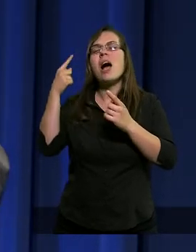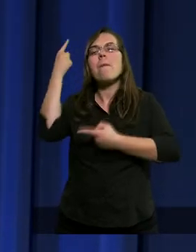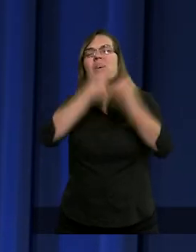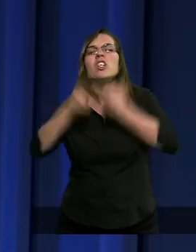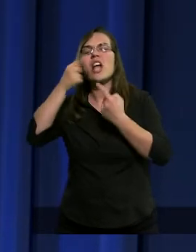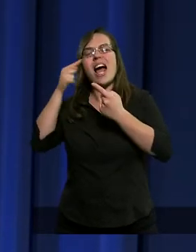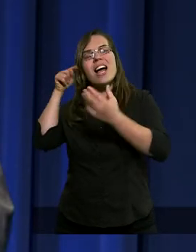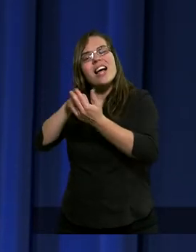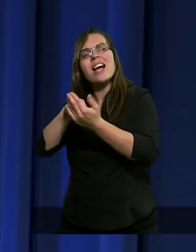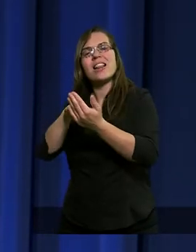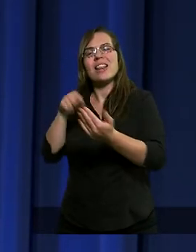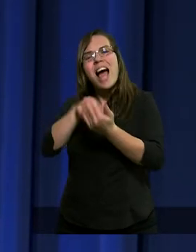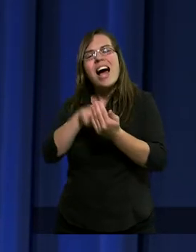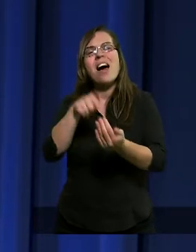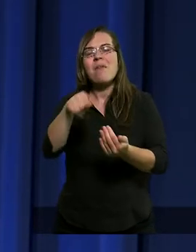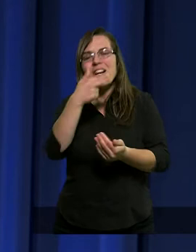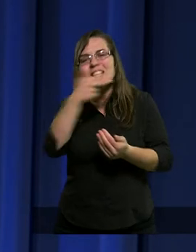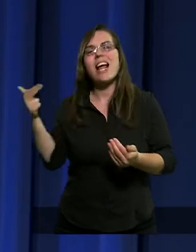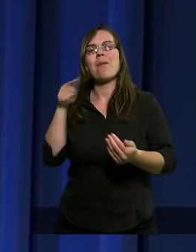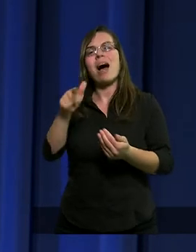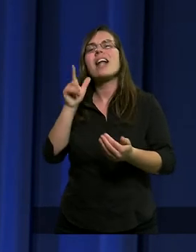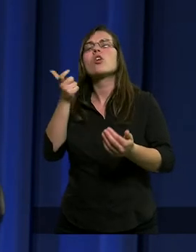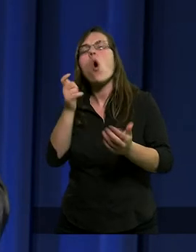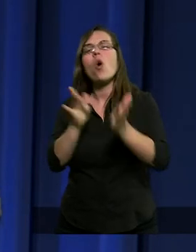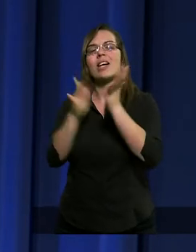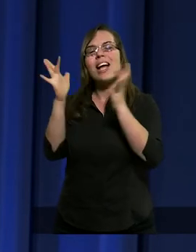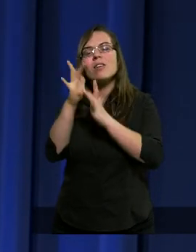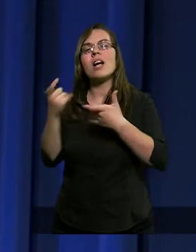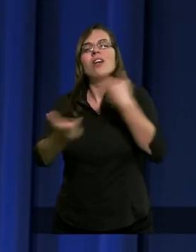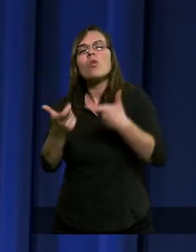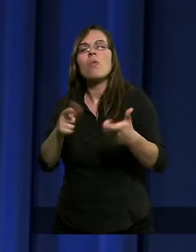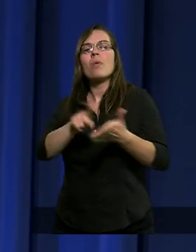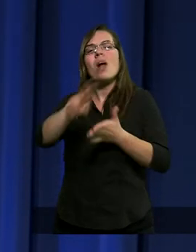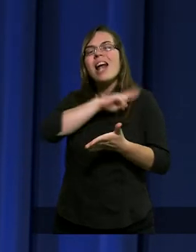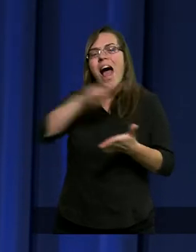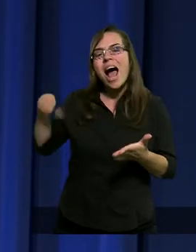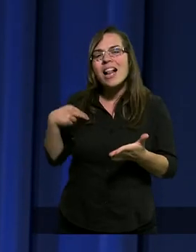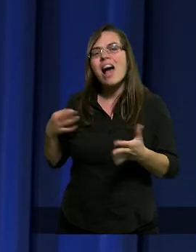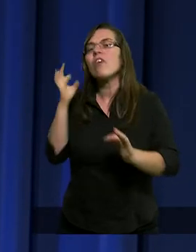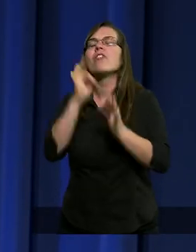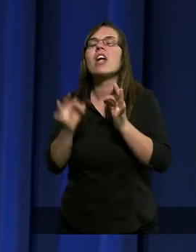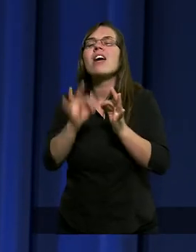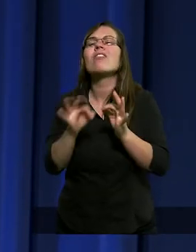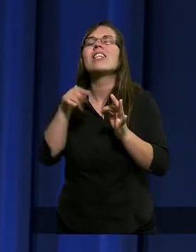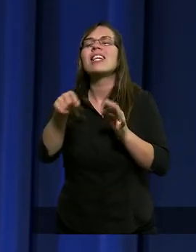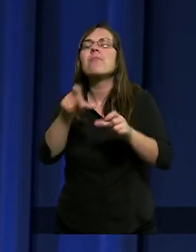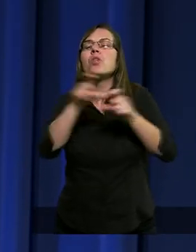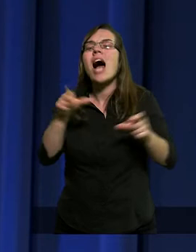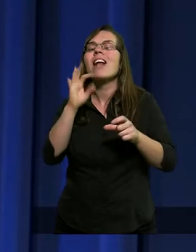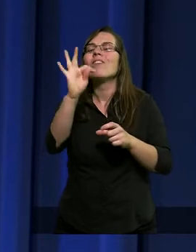Dlatego rozmyślajmy o tym, co Jezus Chrystus dla nas czynił, a szczególnie w tych